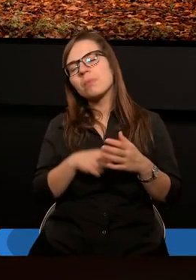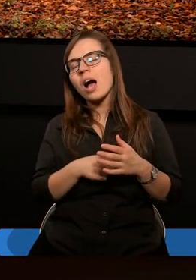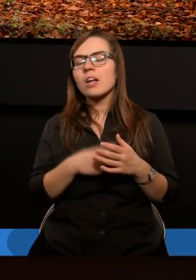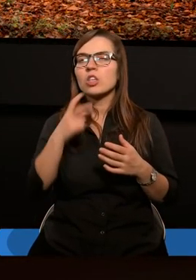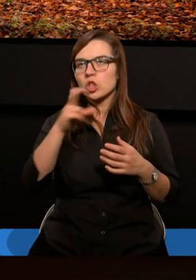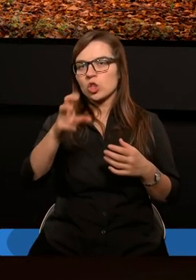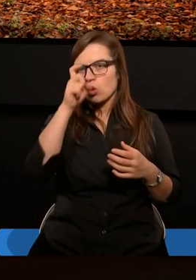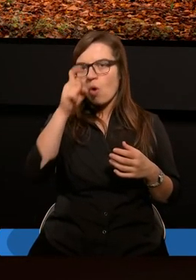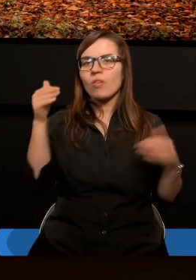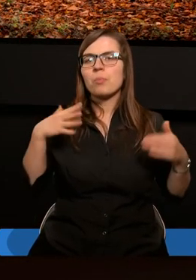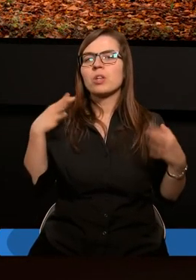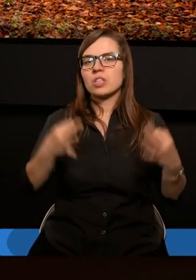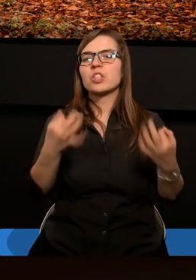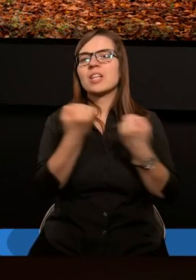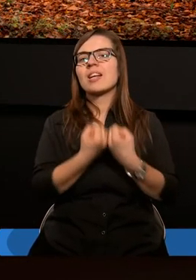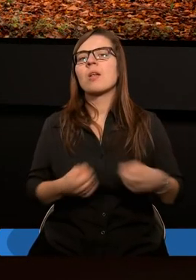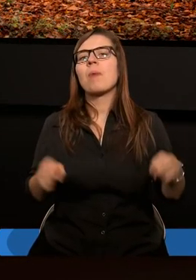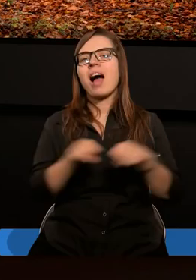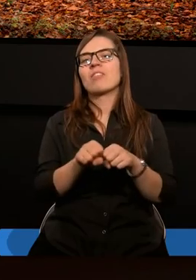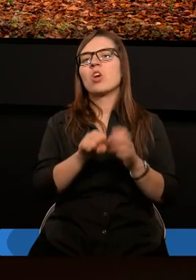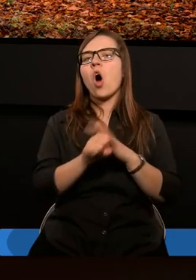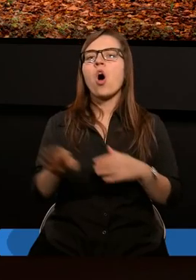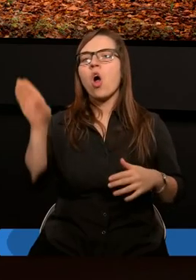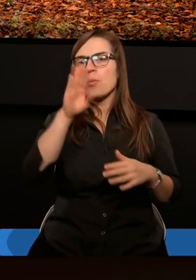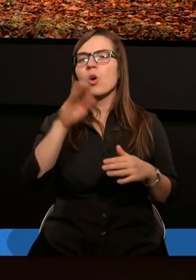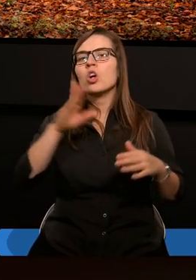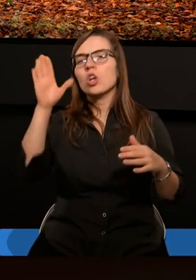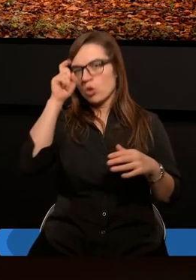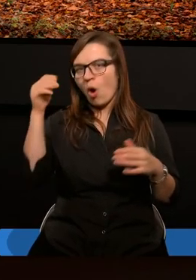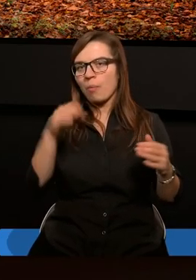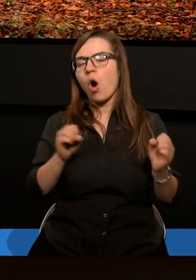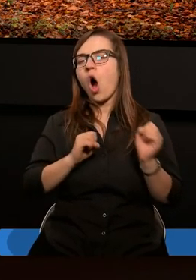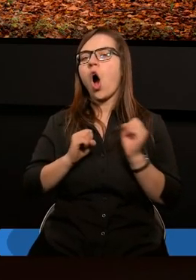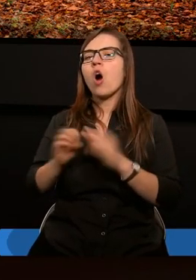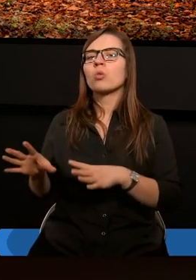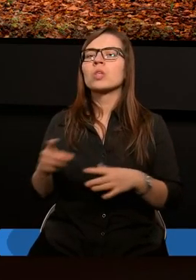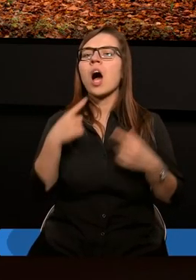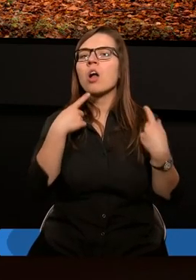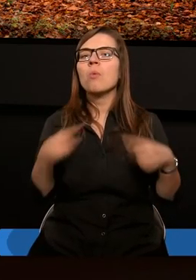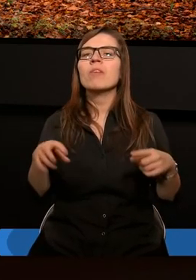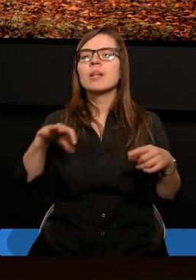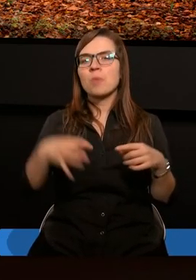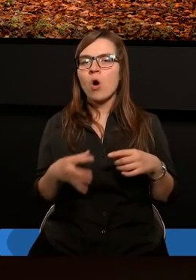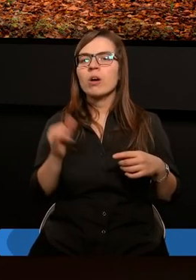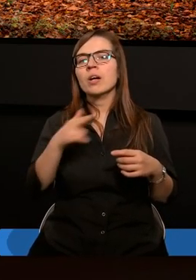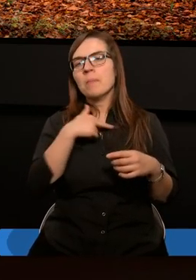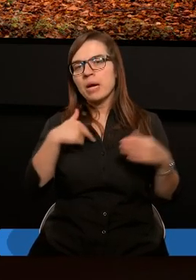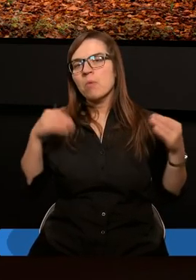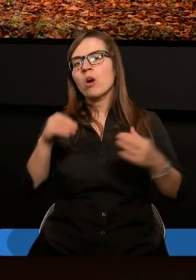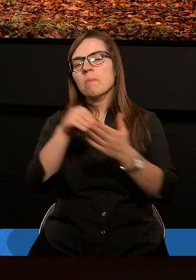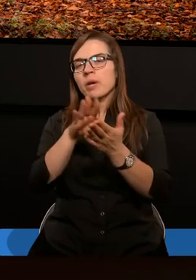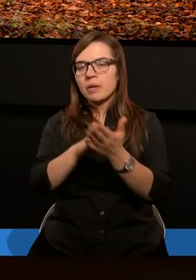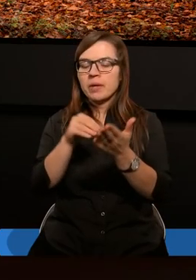razie czy człowiek może być dzisiaj sprawiedliwszy od Boga? Czy człowiek dzisiaj może odrzucać odpowiedzialność zbiorową, a my dzisiaj możemy